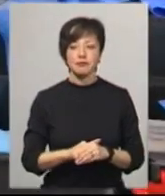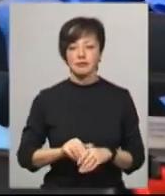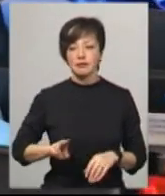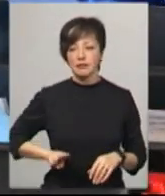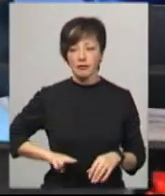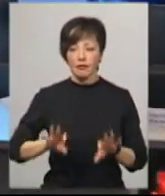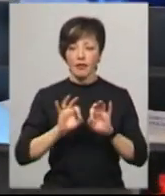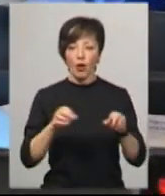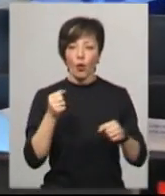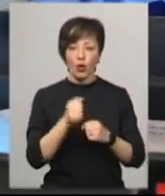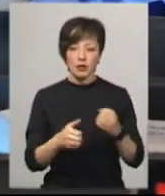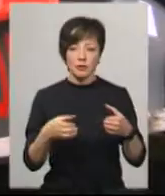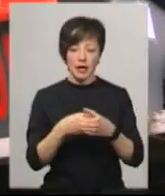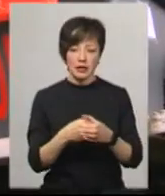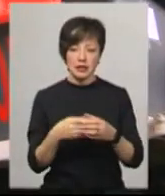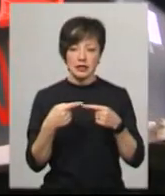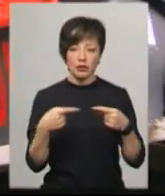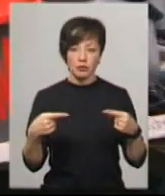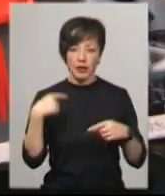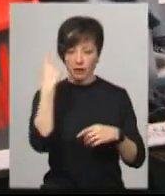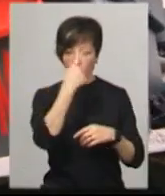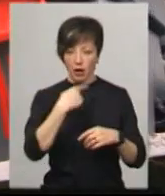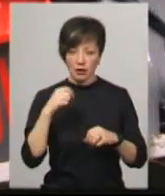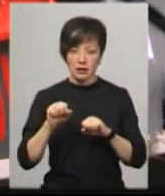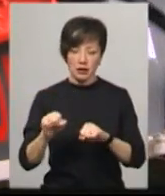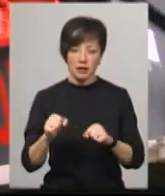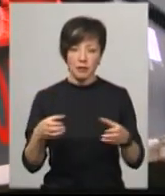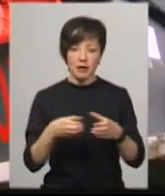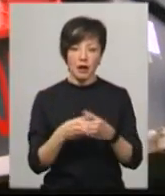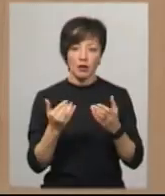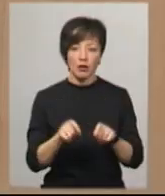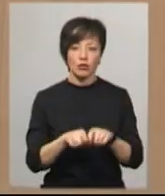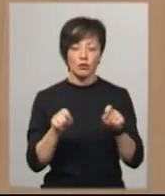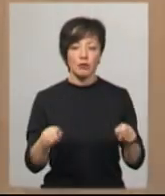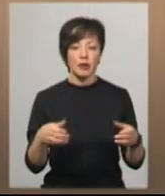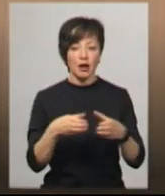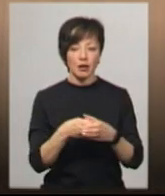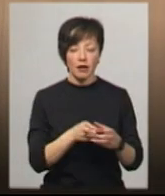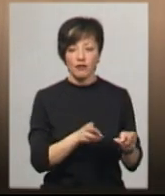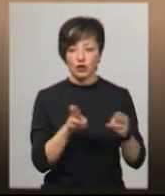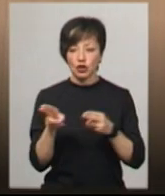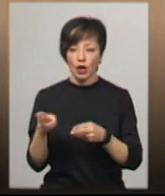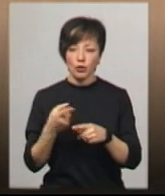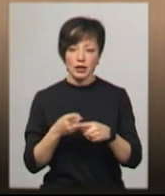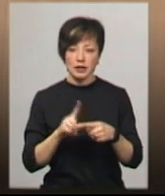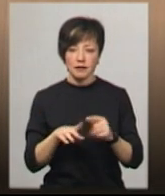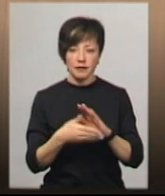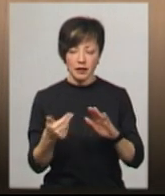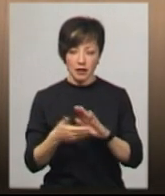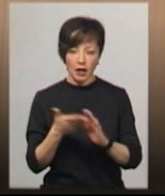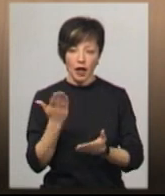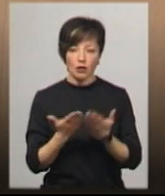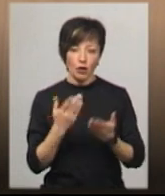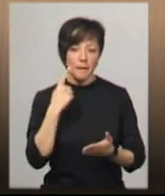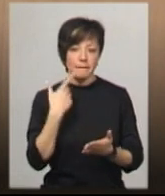бригада має засоби індивідуального захисту на бригаді. У нас розгорнуті бригади, які безпосередньо в'їжджають на ці виклики, якщо підозра на